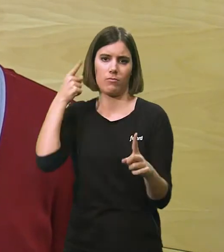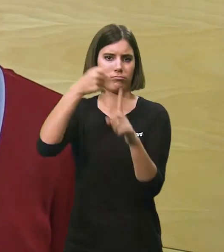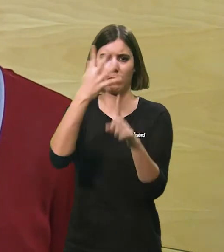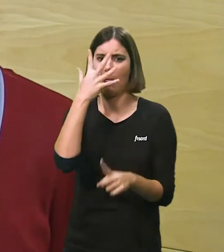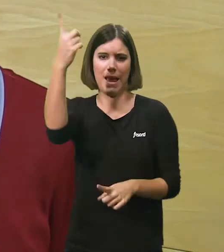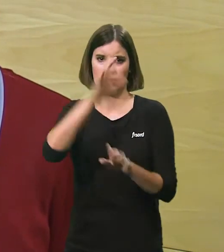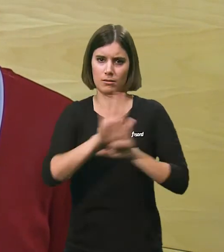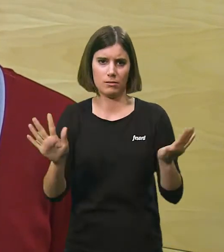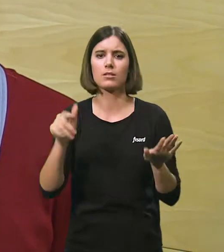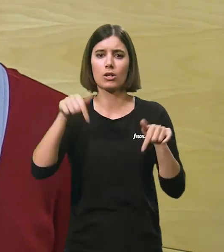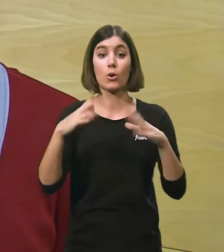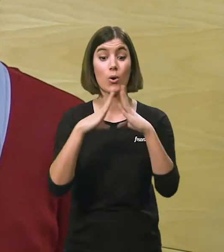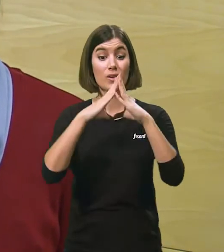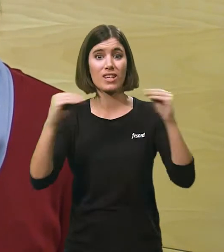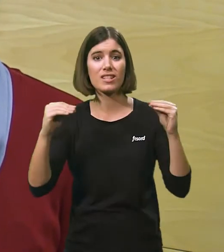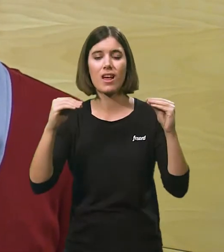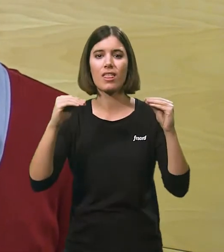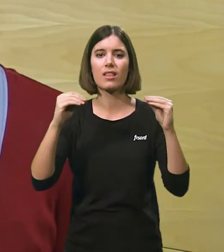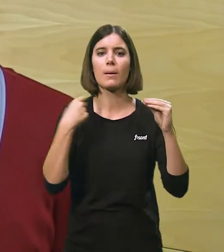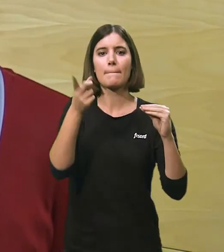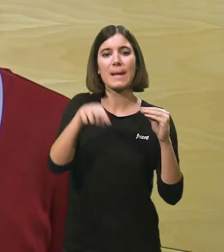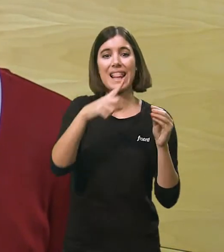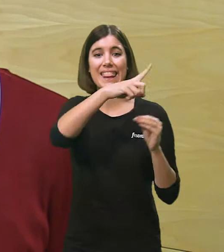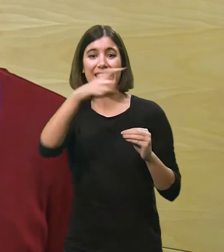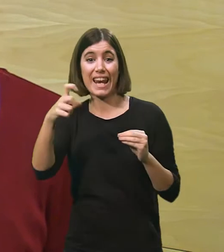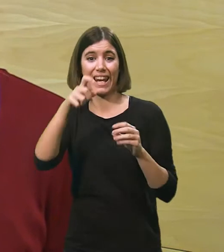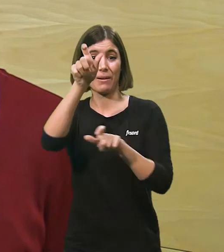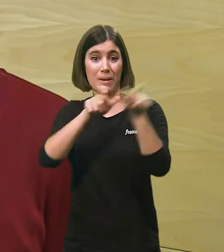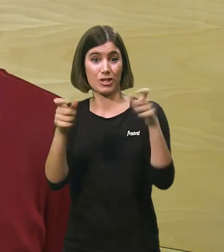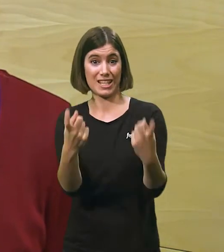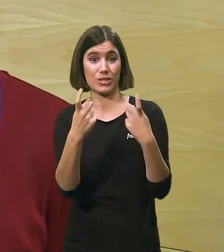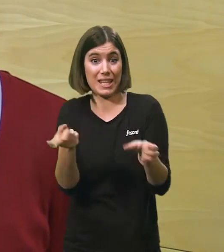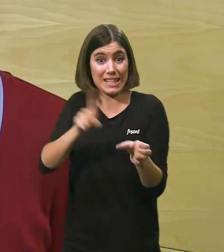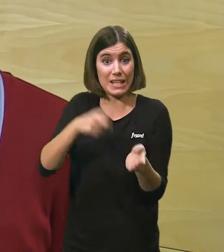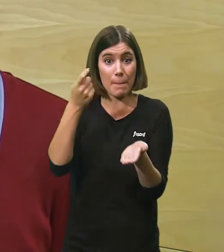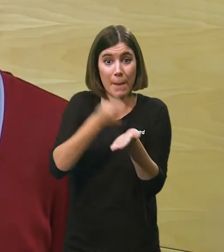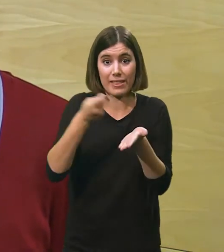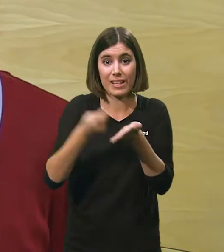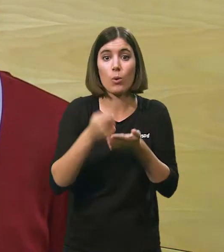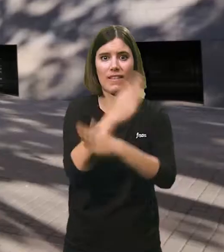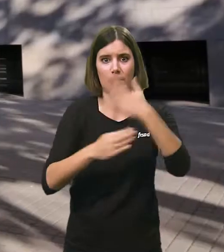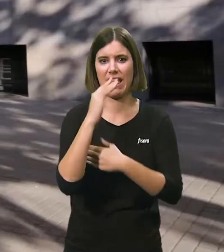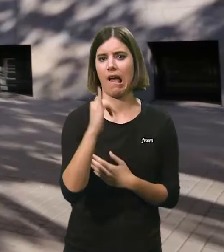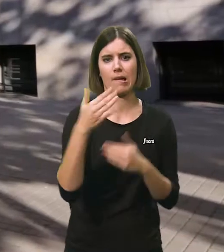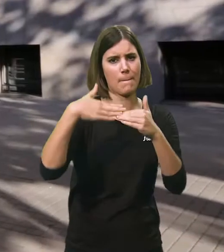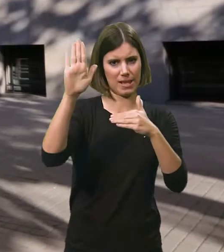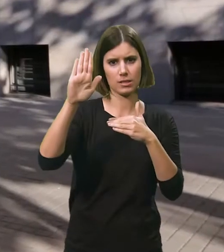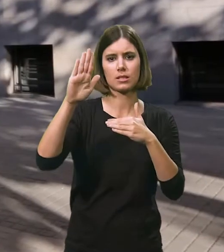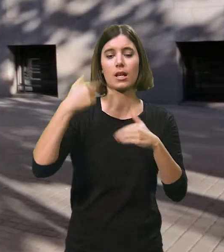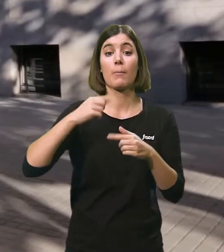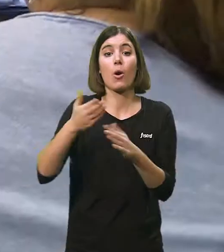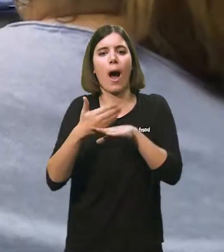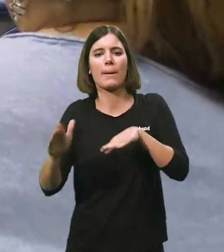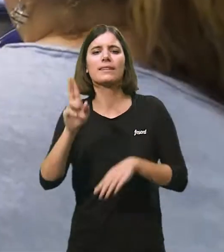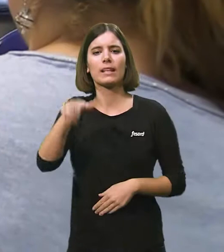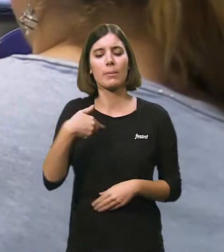la discapacitat i en el tema de la inclusió. Som una universitat amb més de 1.100 estudiants matriculats amb discapacitat, però a banda